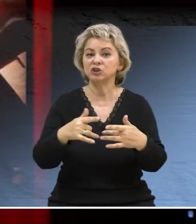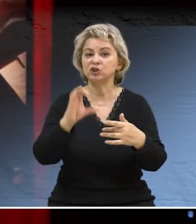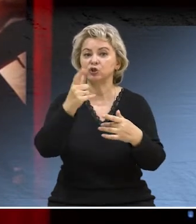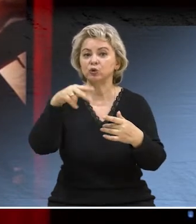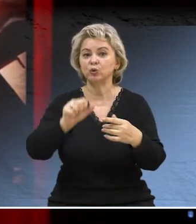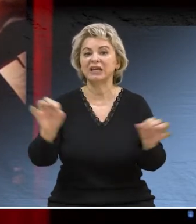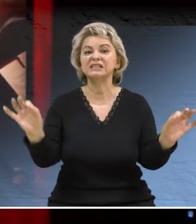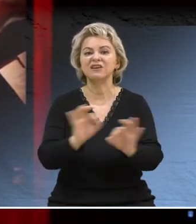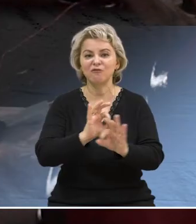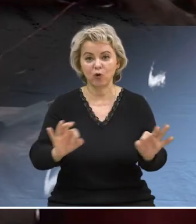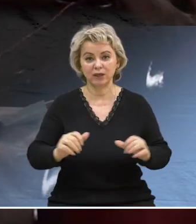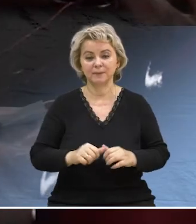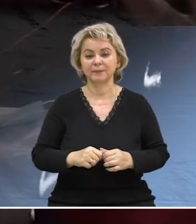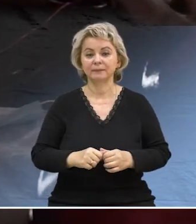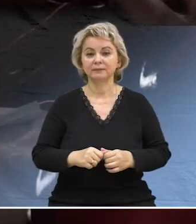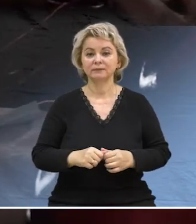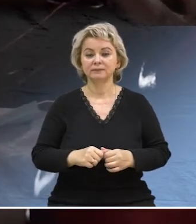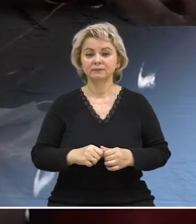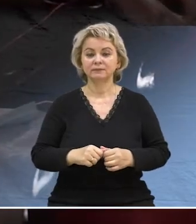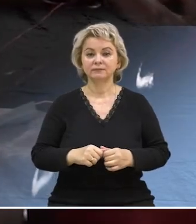концерт «Сиютын и симфонии».